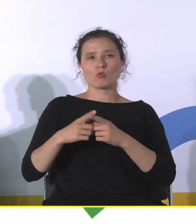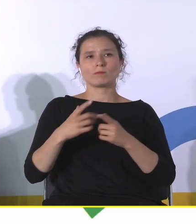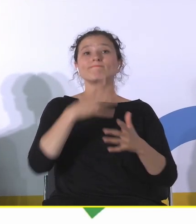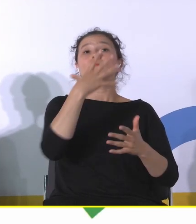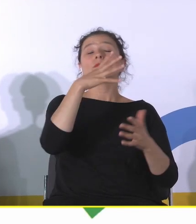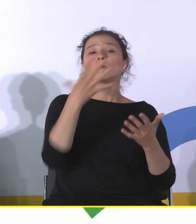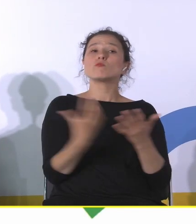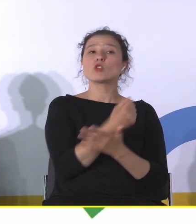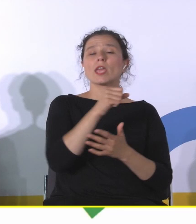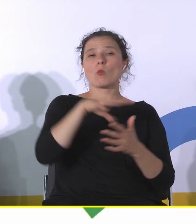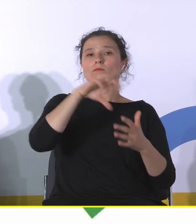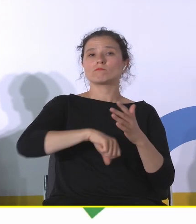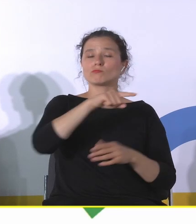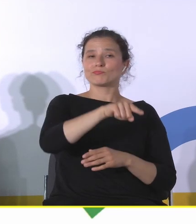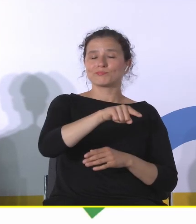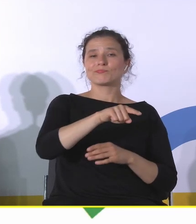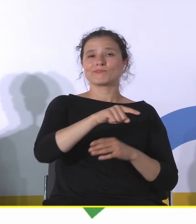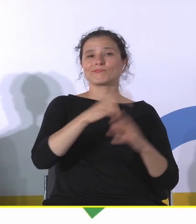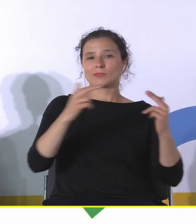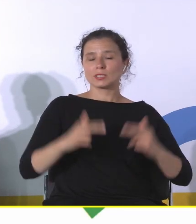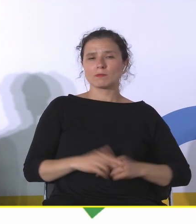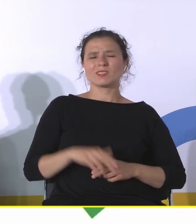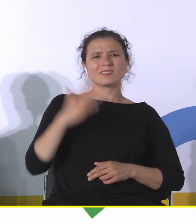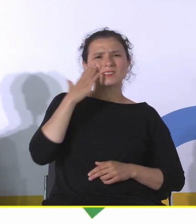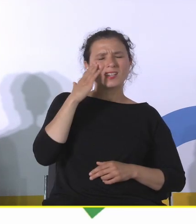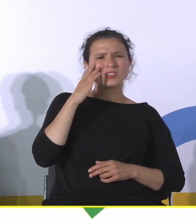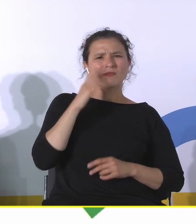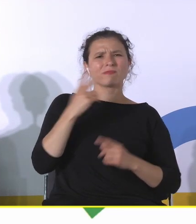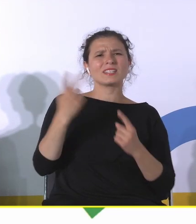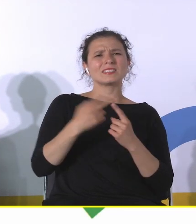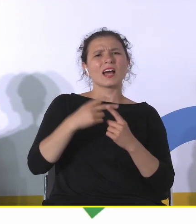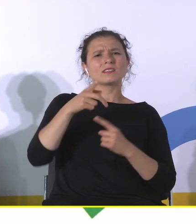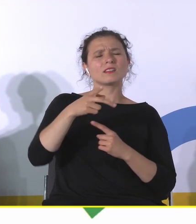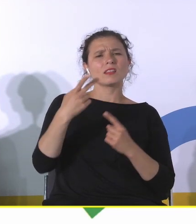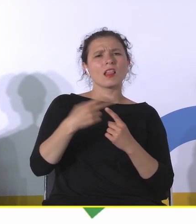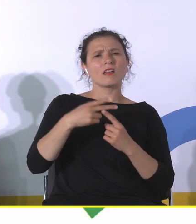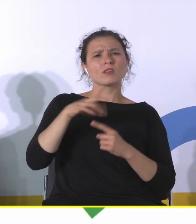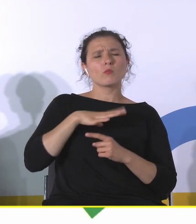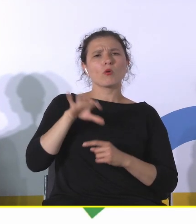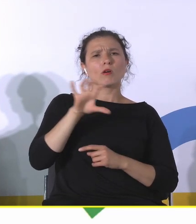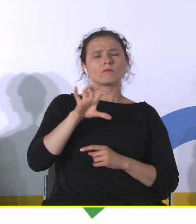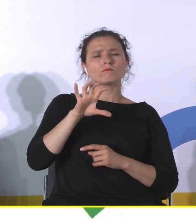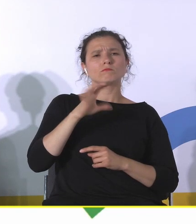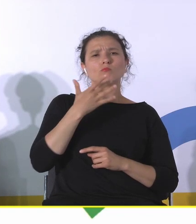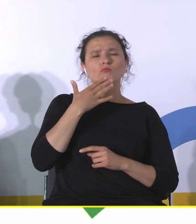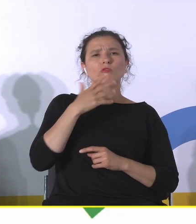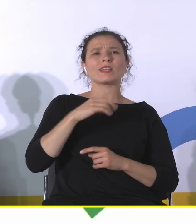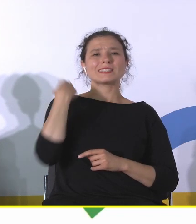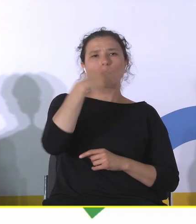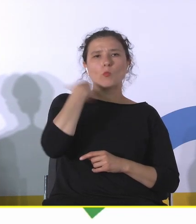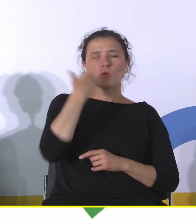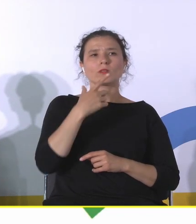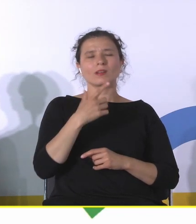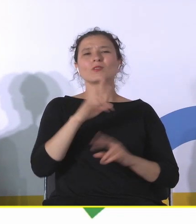znają, oglądając znaną stację telewizyjną, bardzo często pojawiają się migawki przy zapowiedzi pogody, piękny widok właśnie